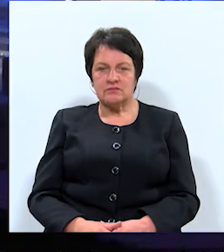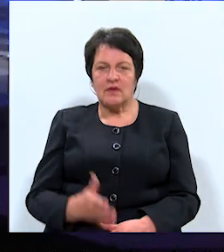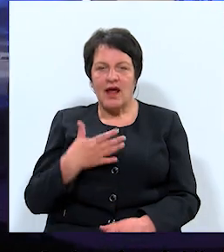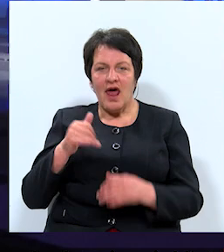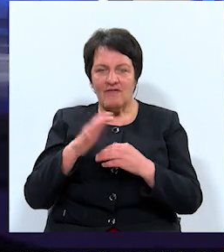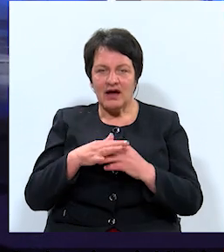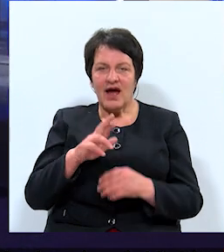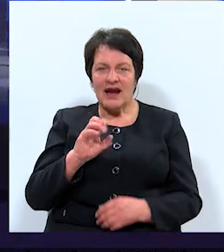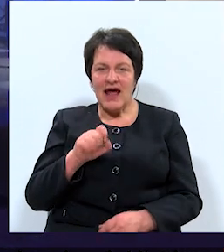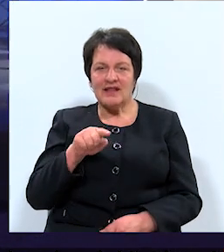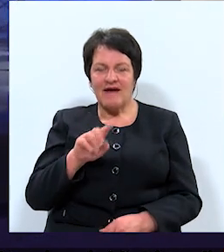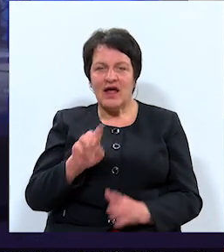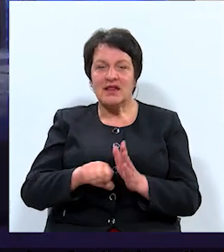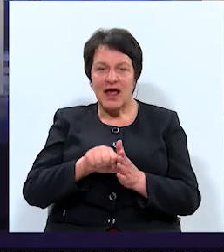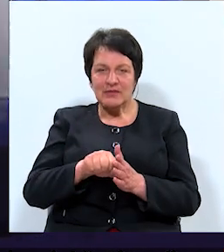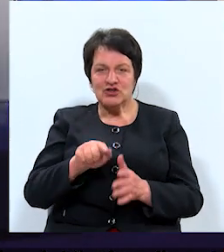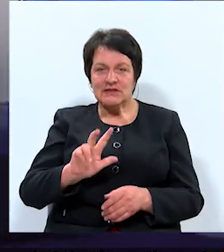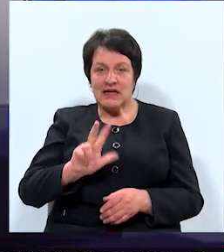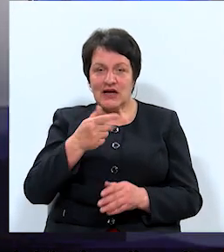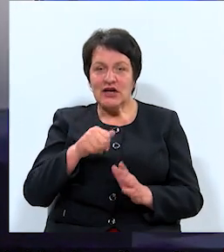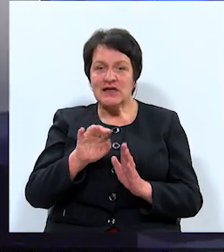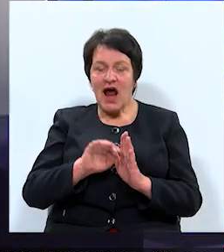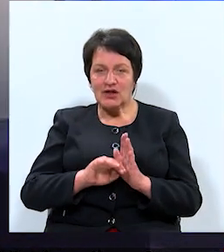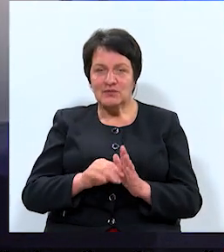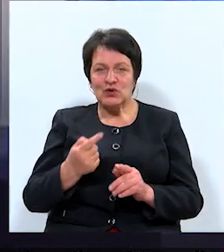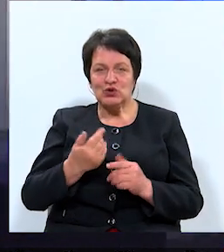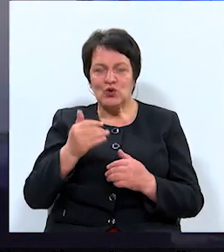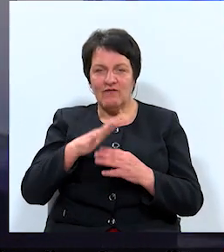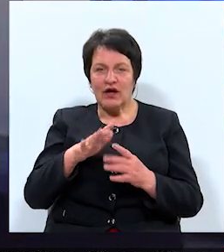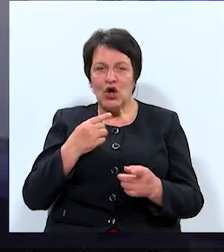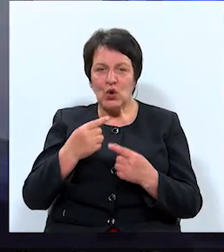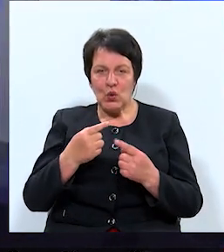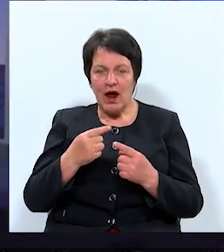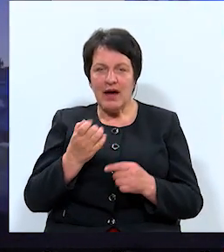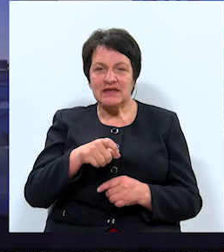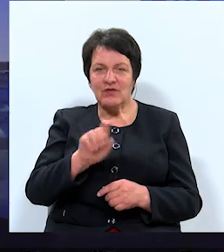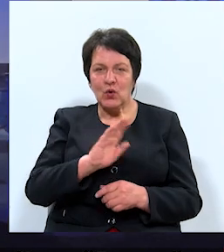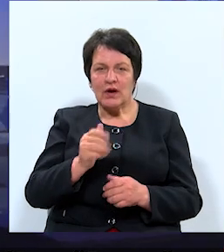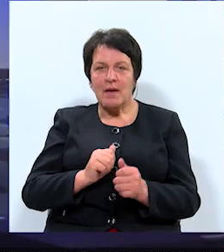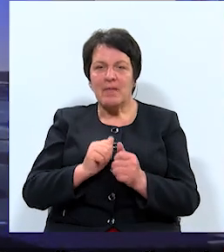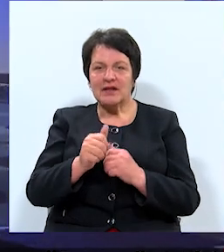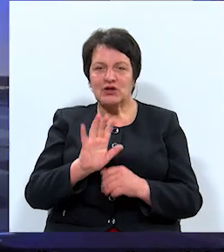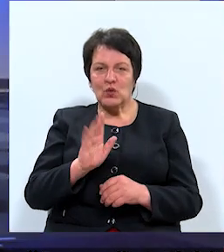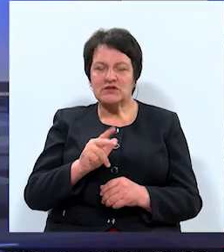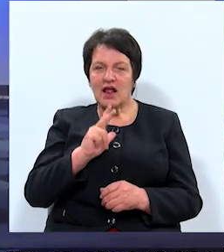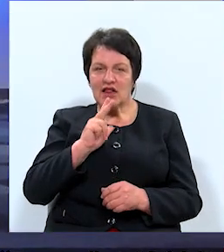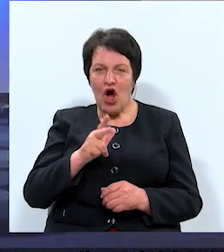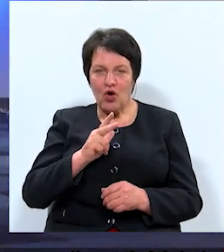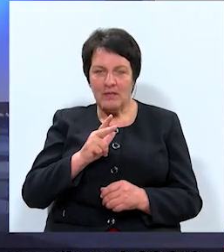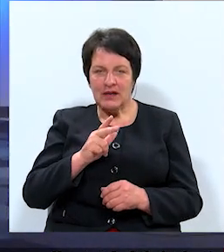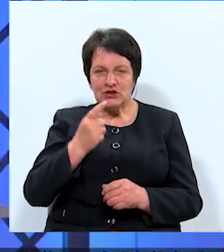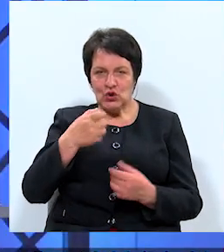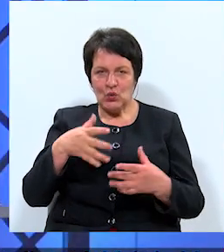Labvakar, RETV debatēs! Tas šis jau trešais raidījums, un šovakar runājām ārata par cilvēkiem, kuri pretendē uz Daugavpils